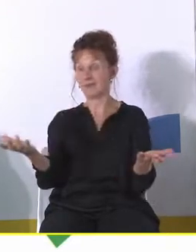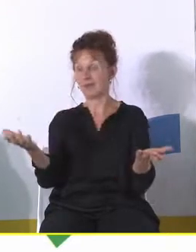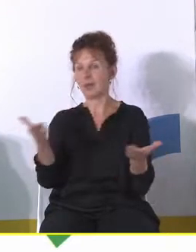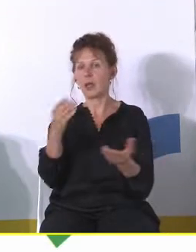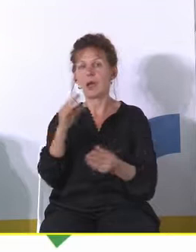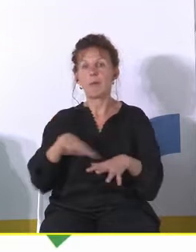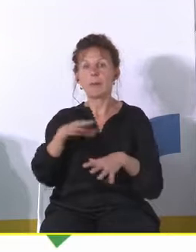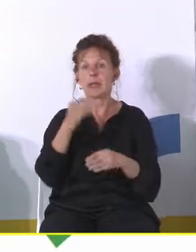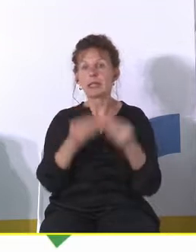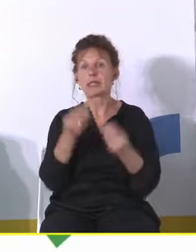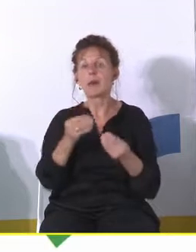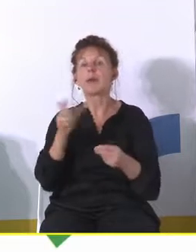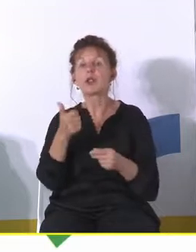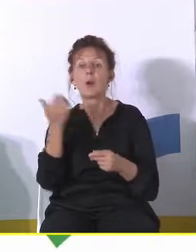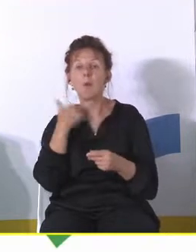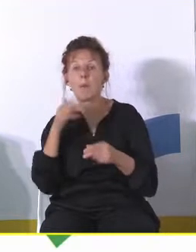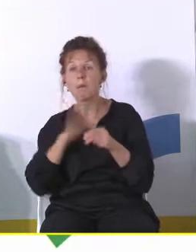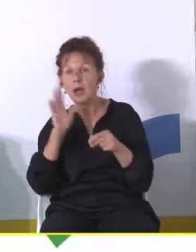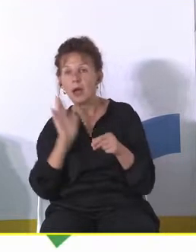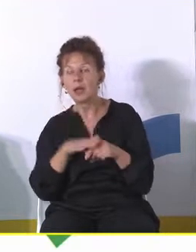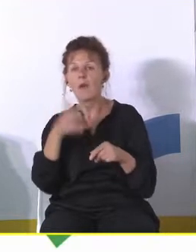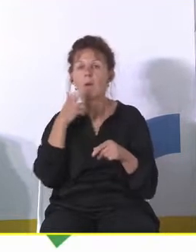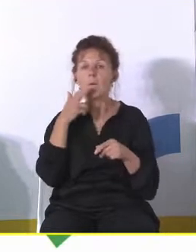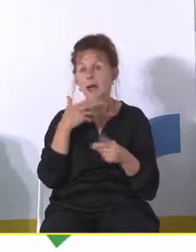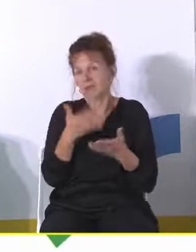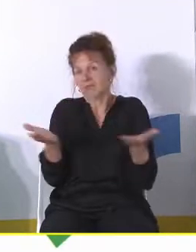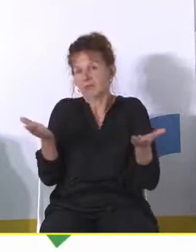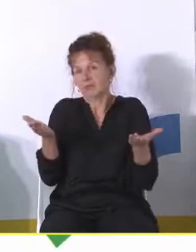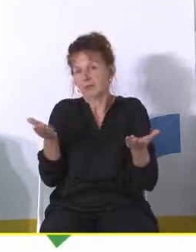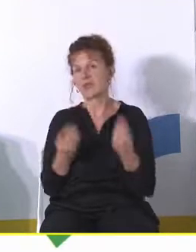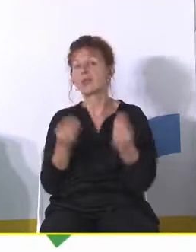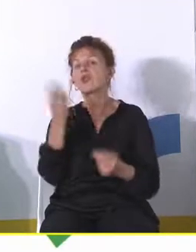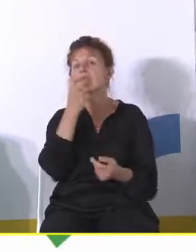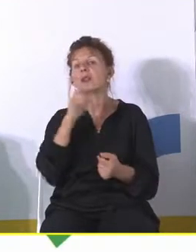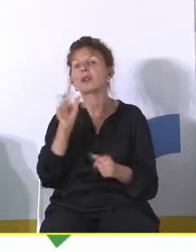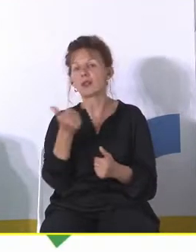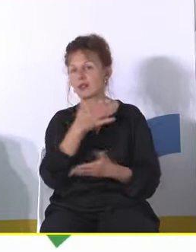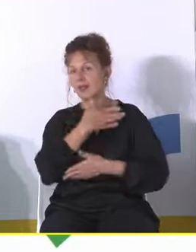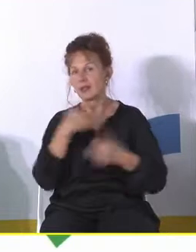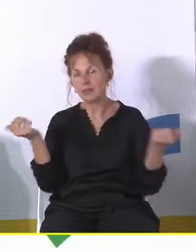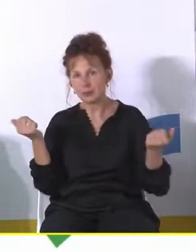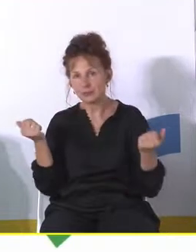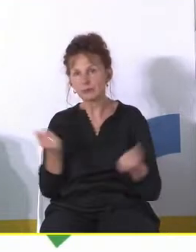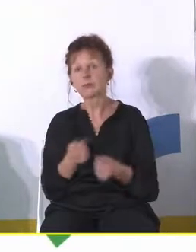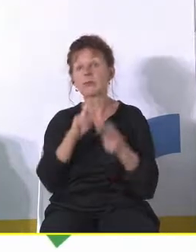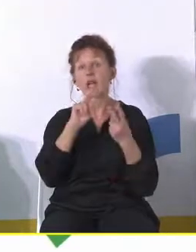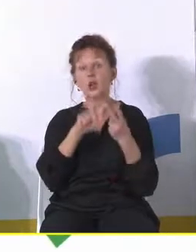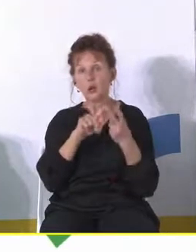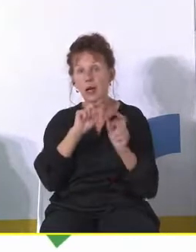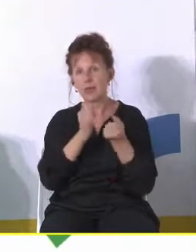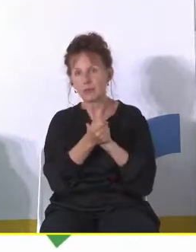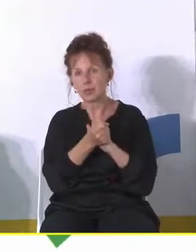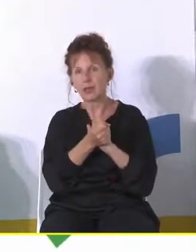zaczęło też zmieniać w niektórych miejscach te siłownie i tak dalej jest trochę więcej i trochę lepiej. Natomiast zmierzam do tego, że inna, druga zmiana to jest